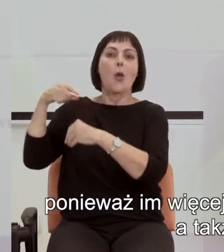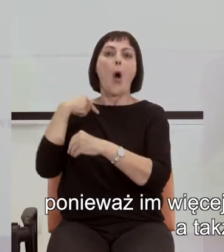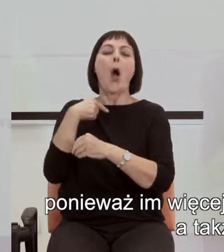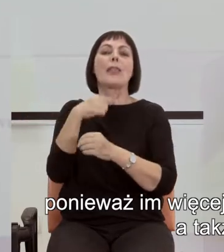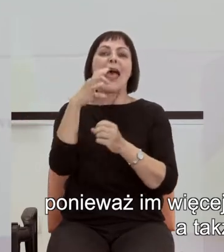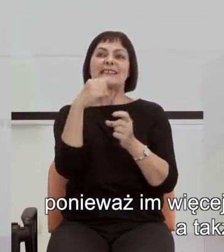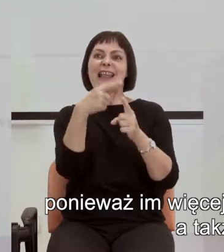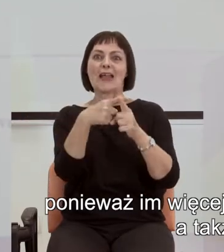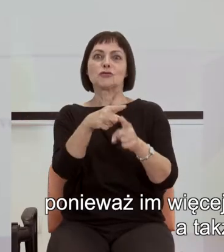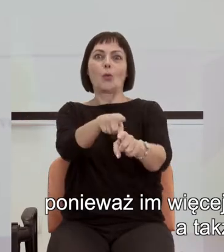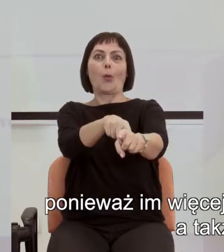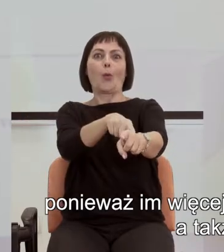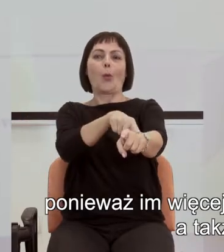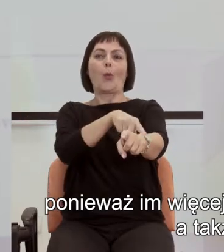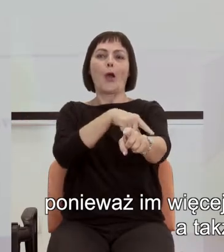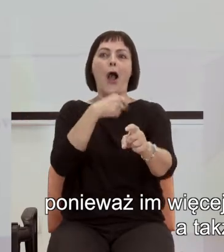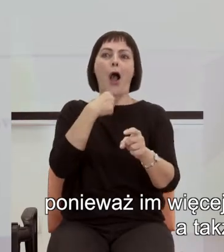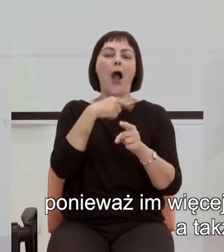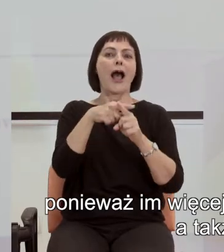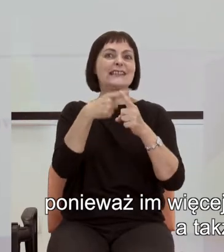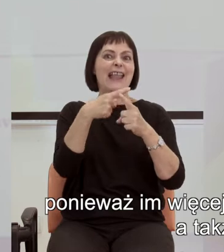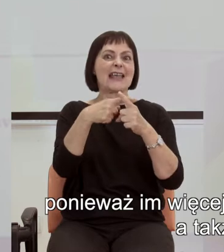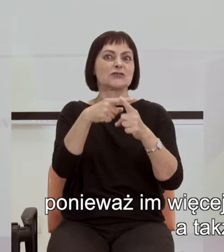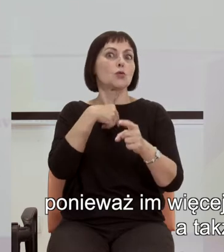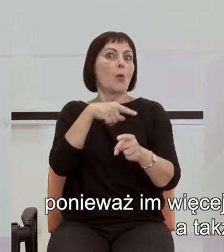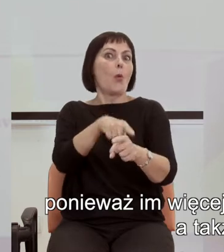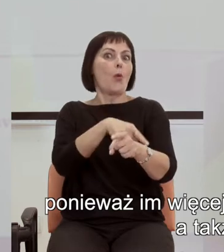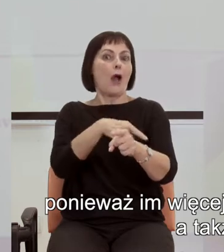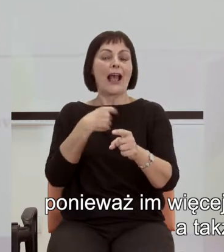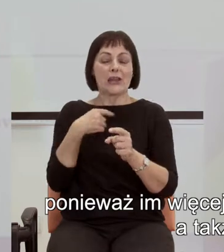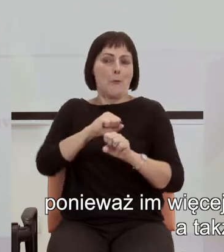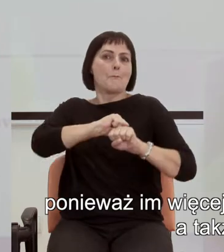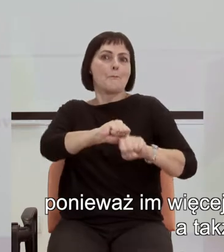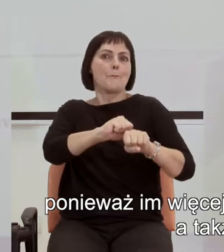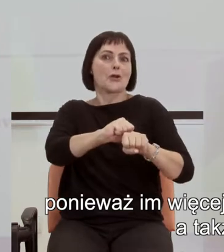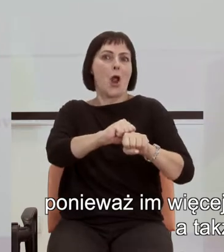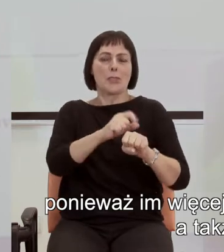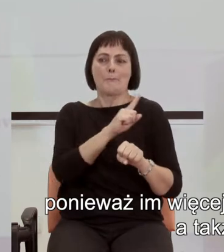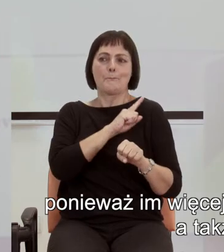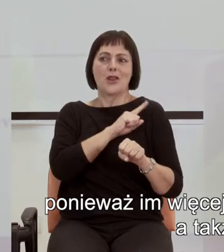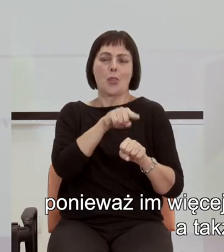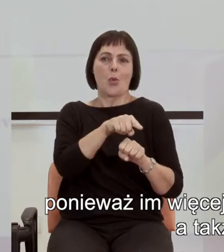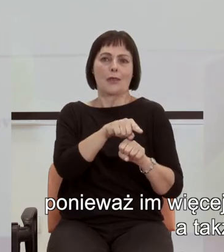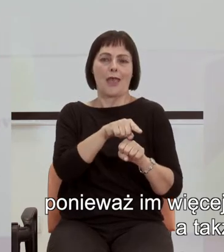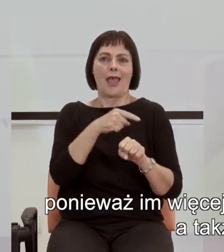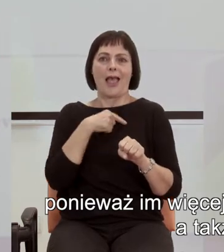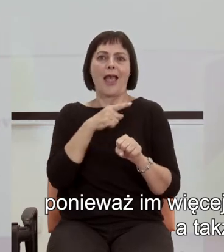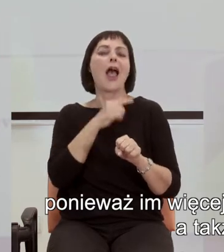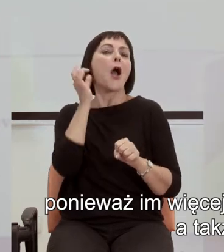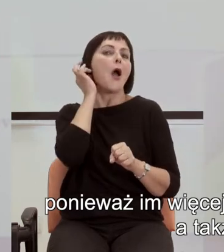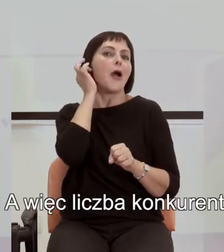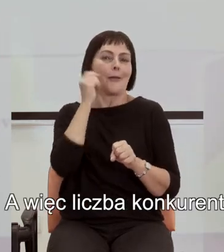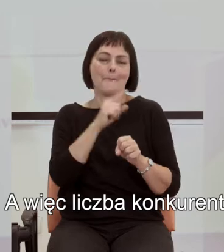dłużej kopuluje z samicą, a także broni, czy strzeże dostępu do